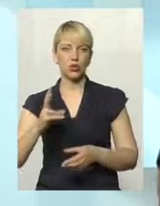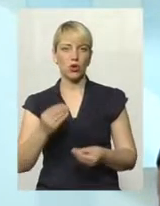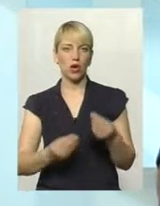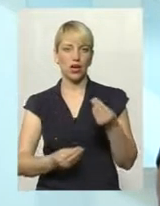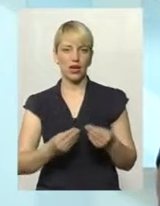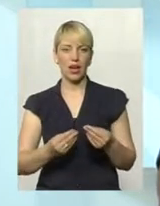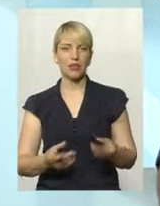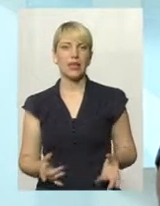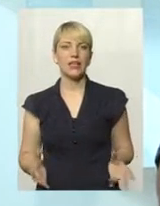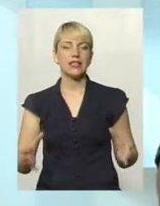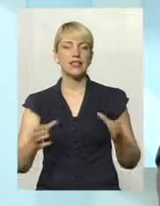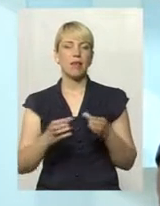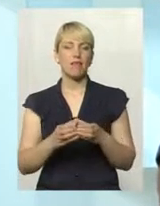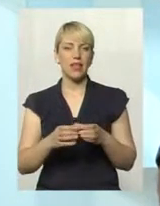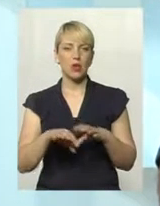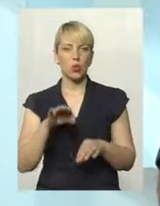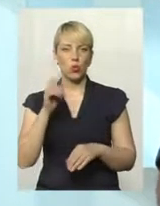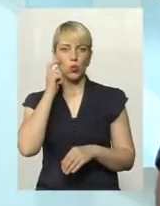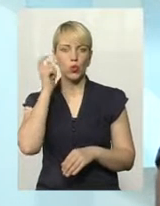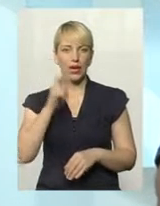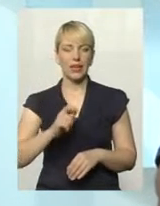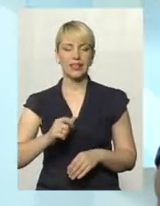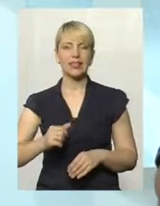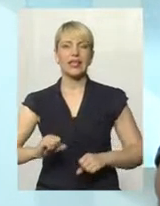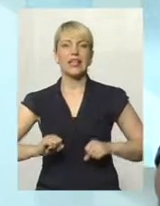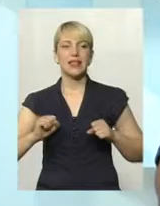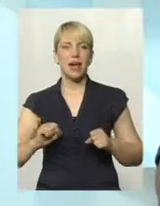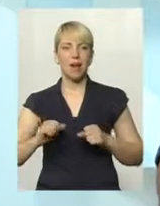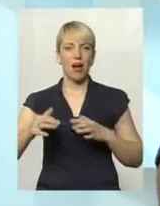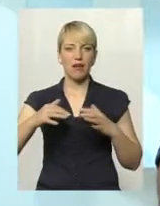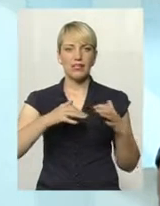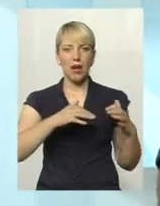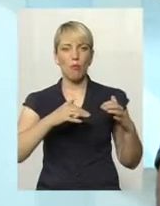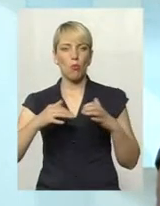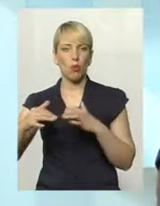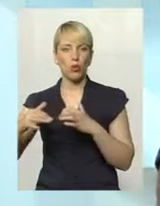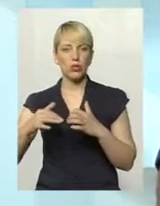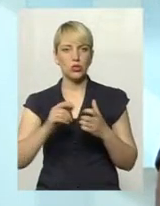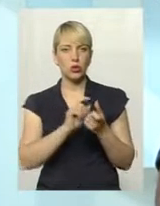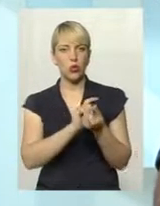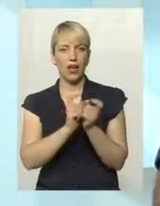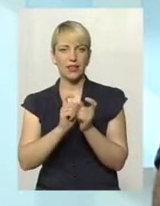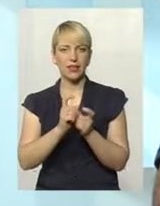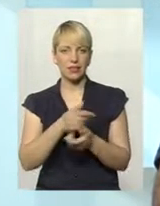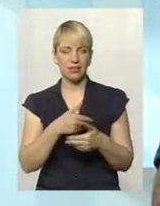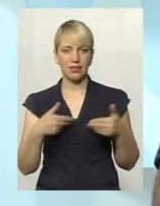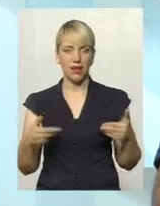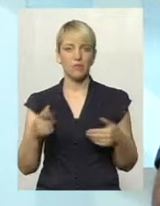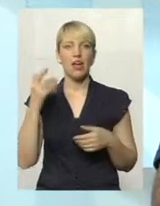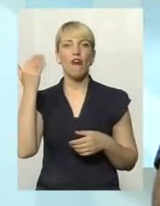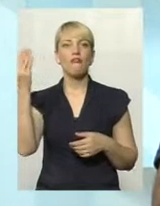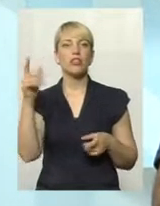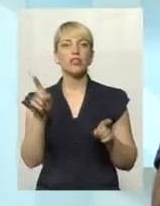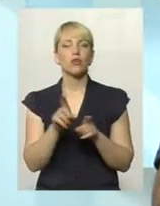з збірної України, намагаються якось протистояти нам, тобто вони теж розуміють, що вони в своїх країнах